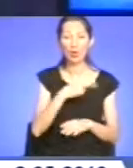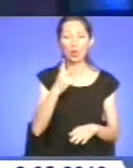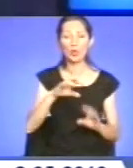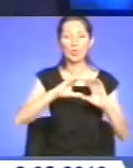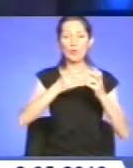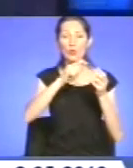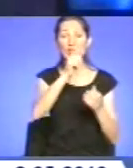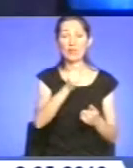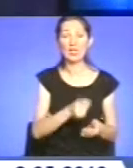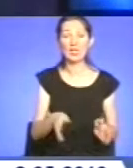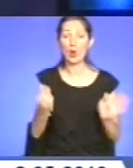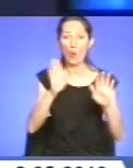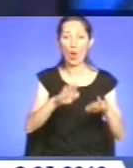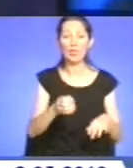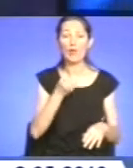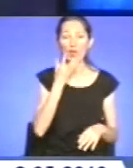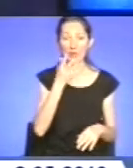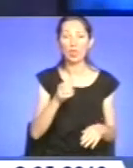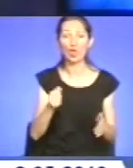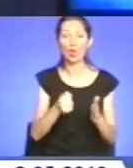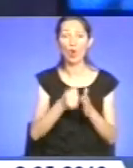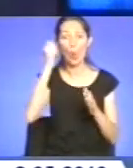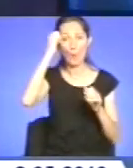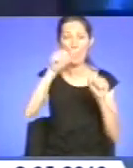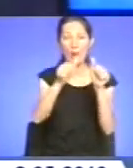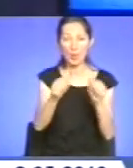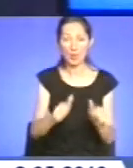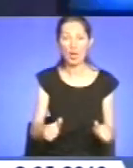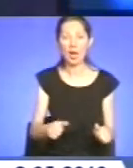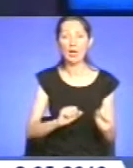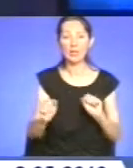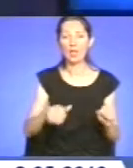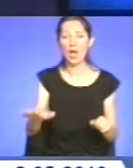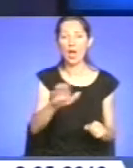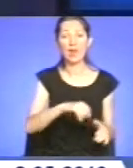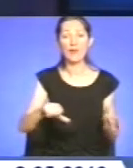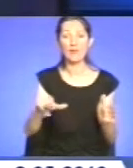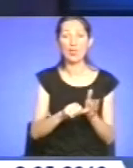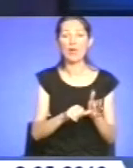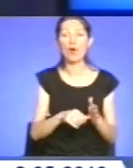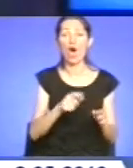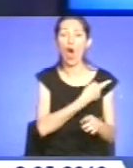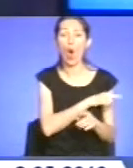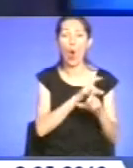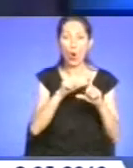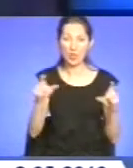квіти до меморального комплексу. Керівник краю відвідав госпіталь для ветеранів війни і репресованих.